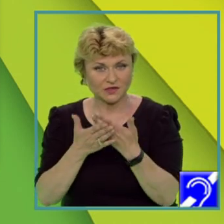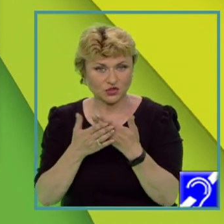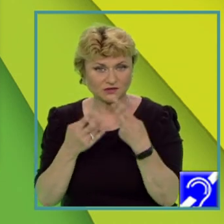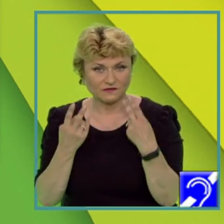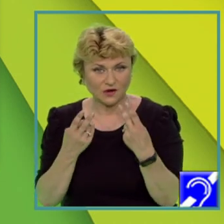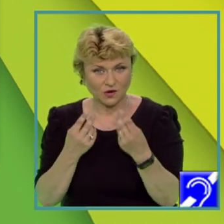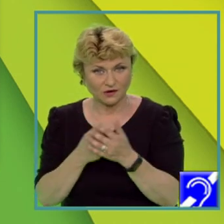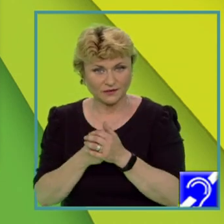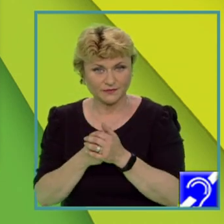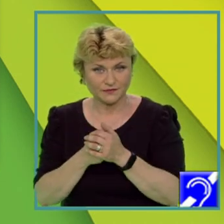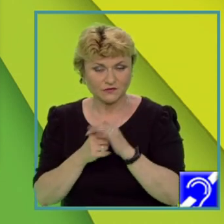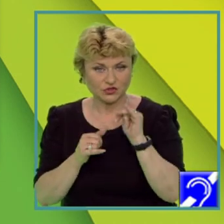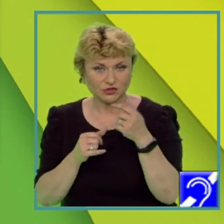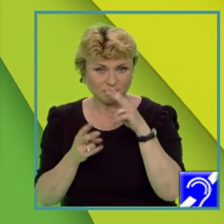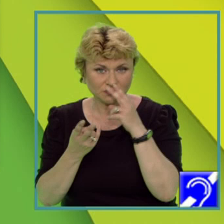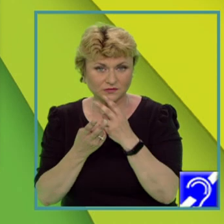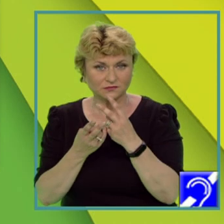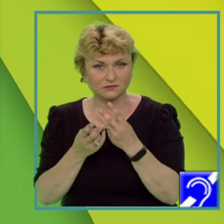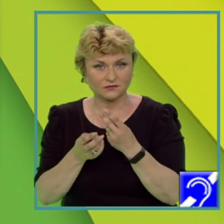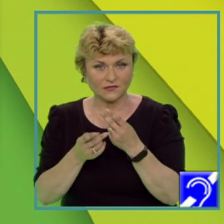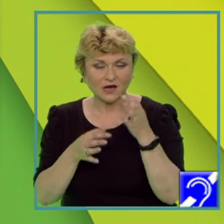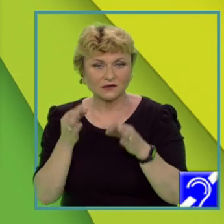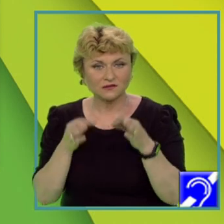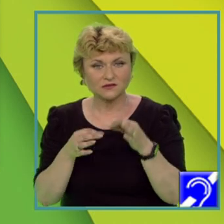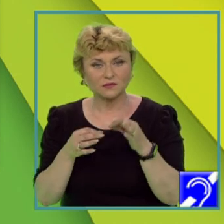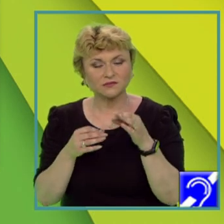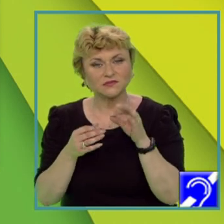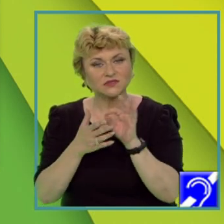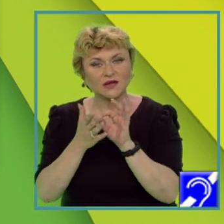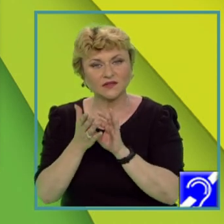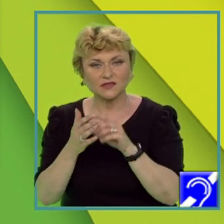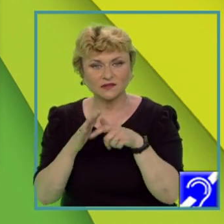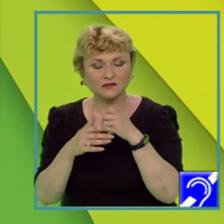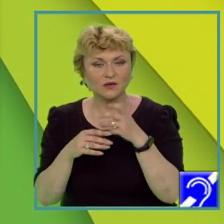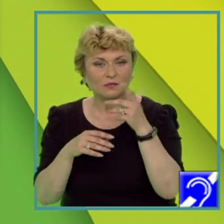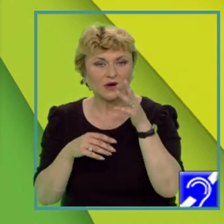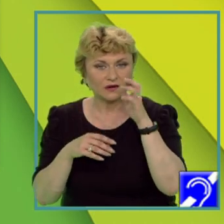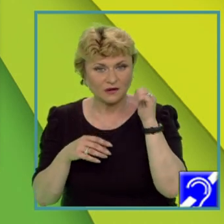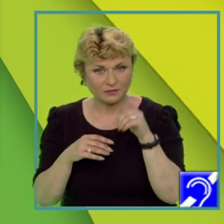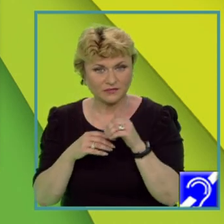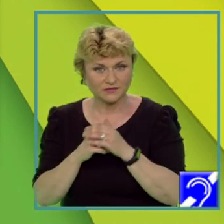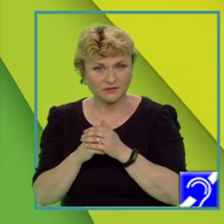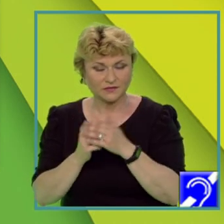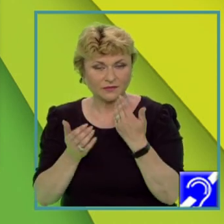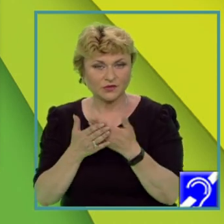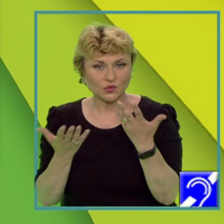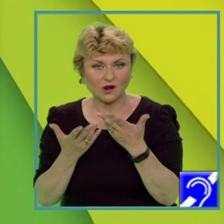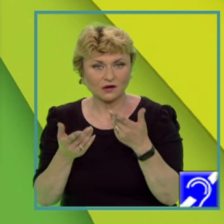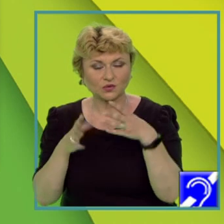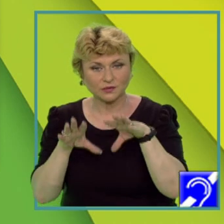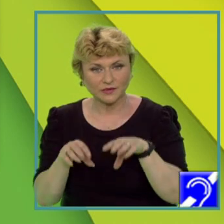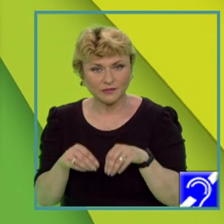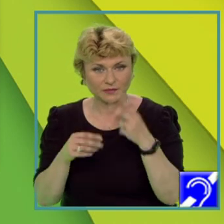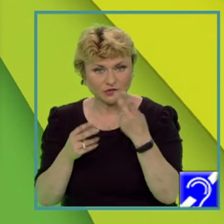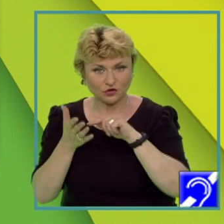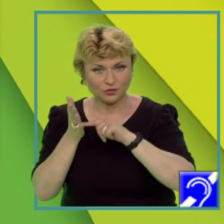O confruntăm cu datele din barem și observăm că este un răspuns corect, pentru care vom primi de asemeni